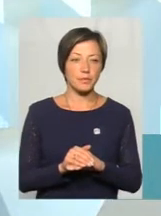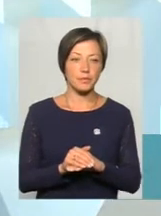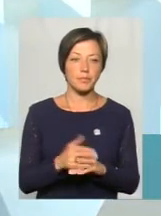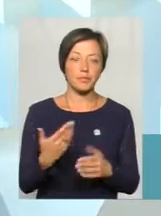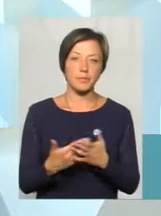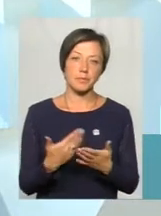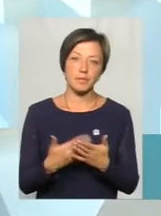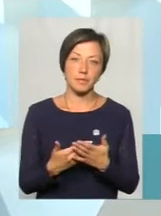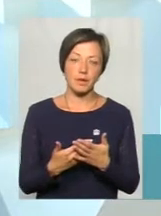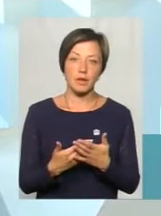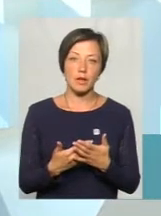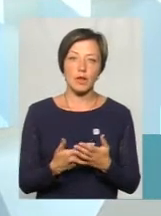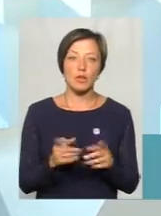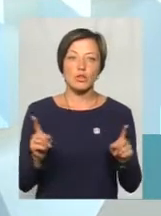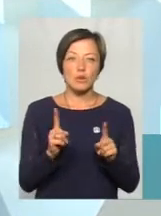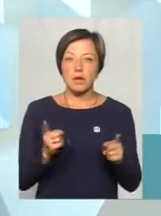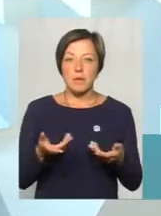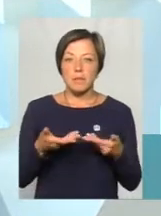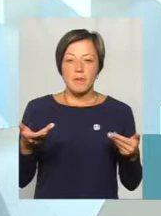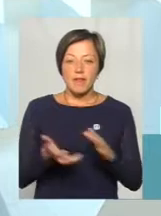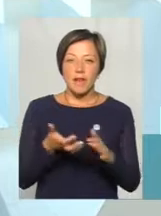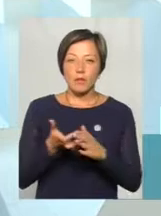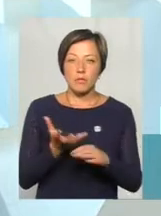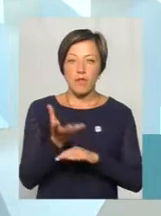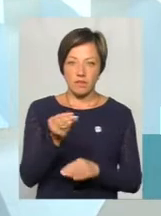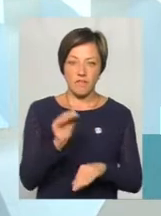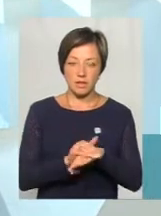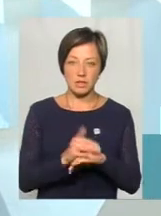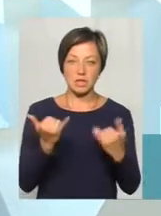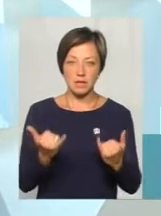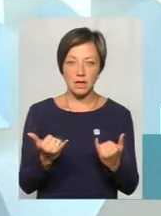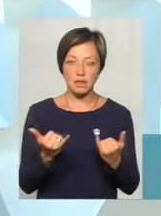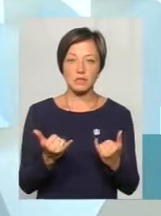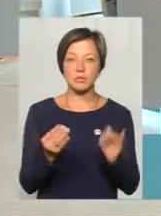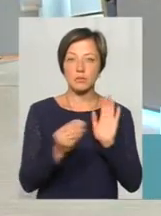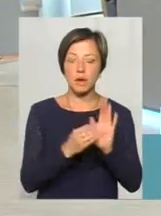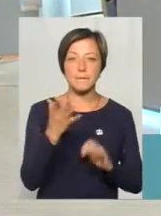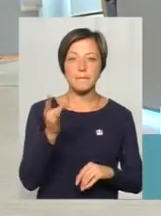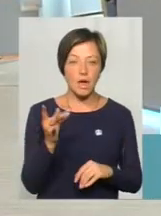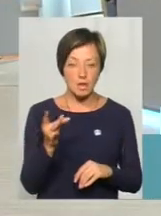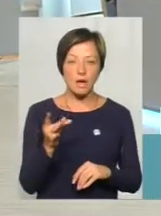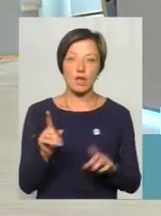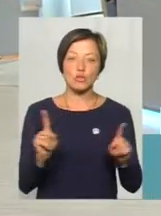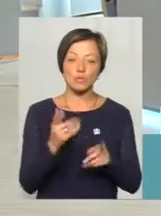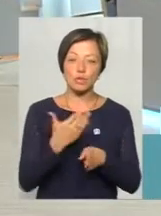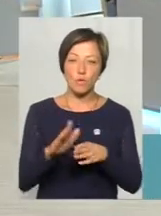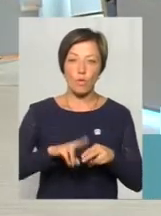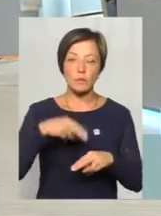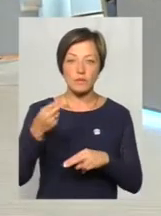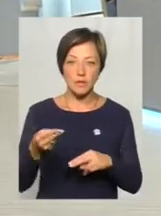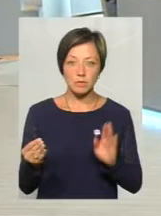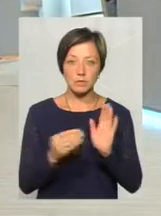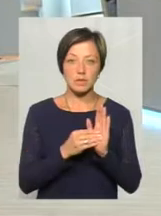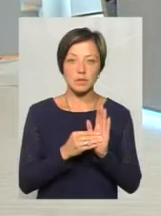десь так виглядає, що ми просто не доплачували рік за фактичну вартість. Зараз поставили 5. Частково, щоб компенсувати,